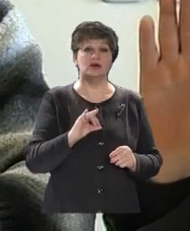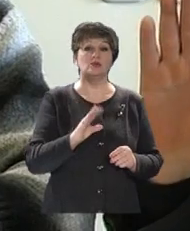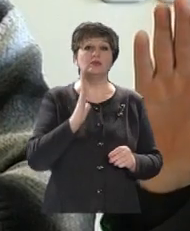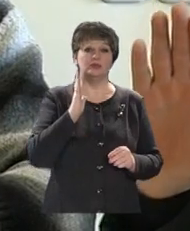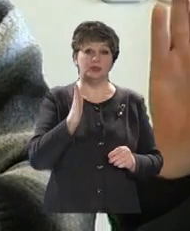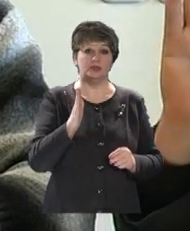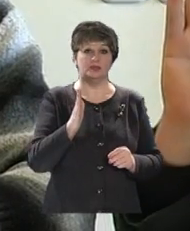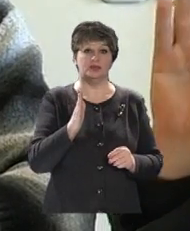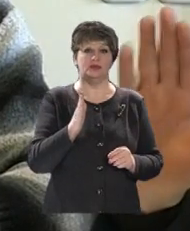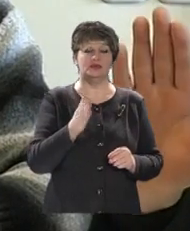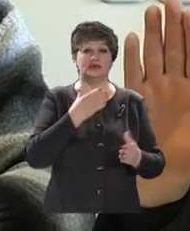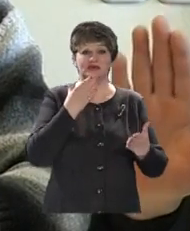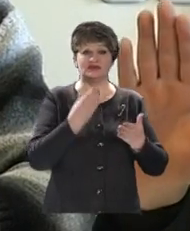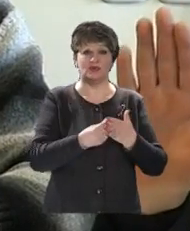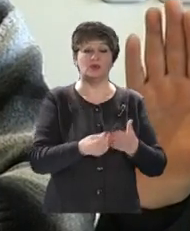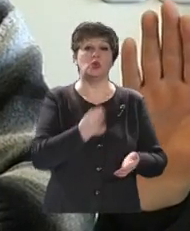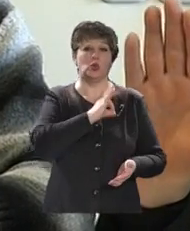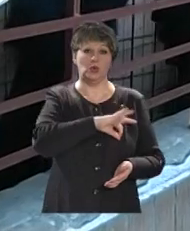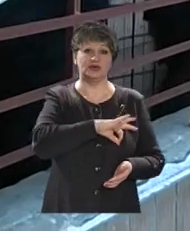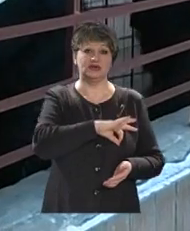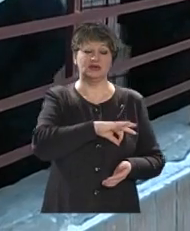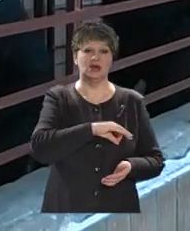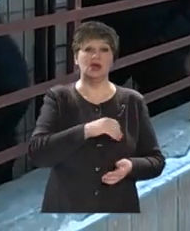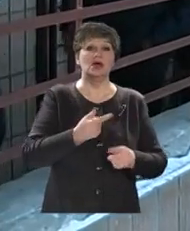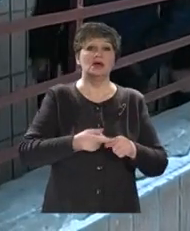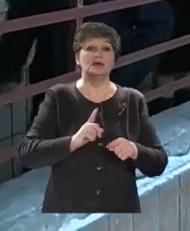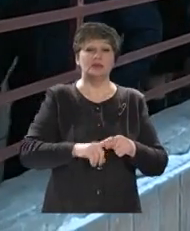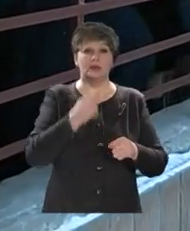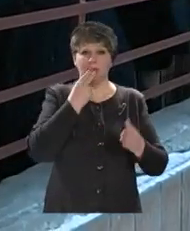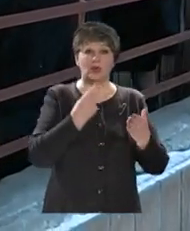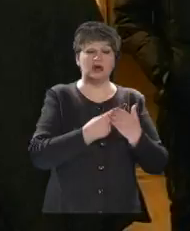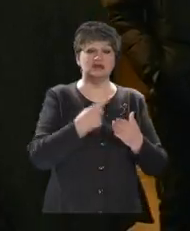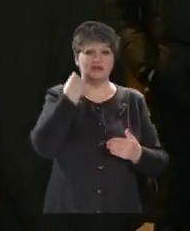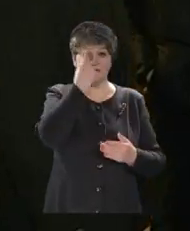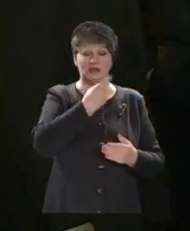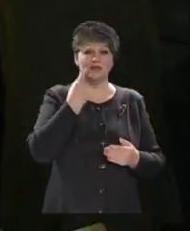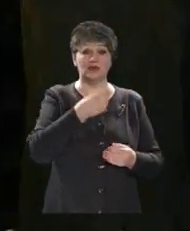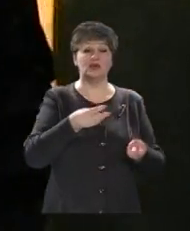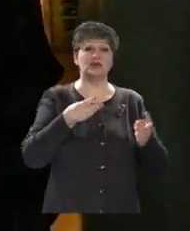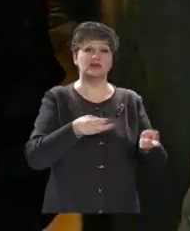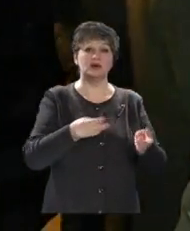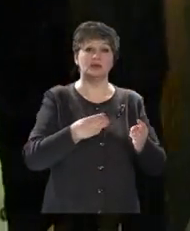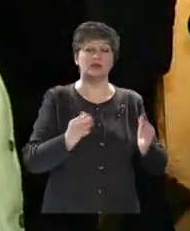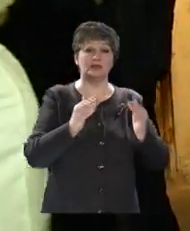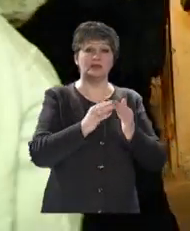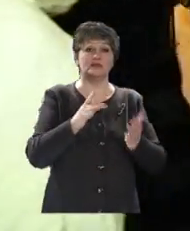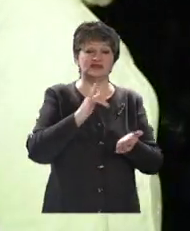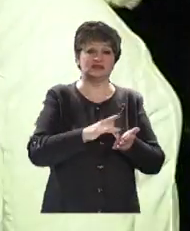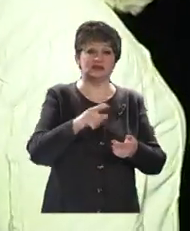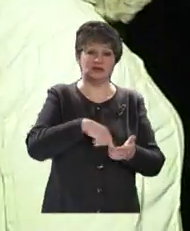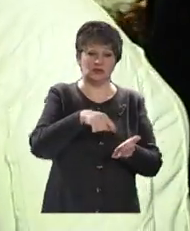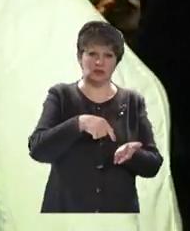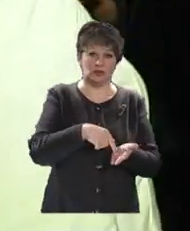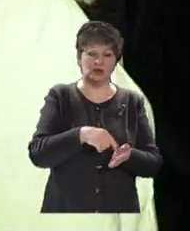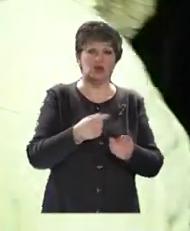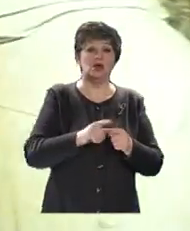воно принесе свою користь. Насамперед гостям показують індивідуальний теплопункт в одному із будинків у центрі